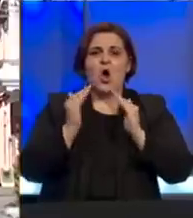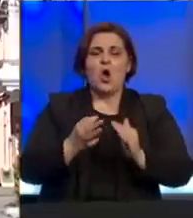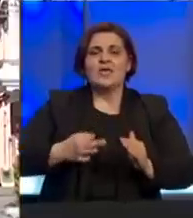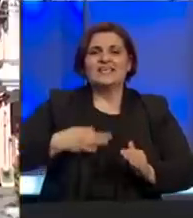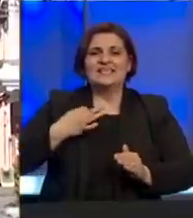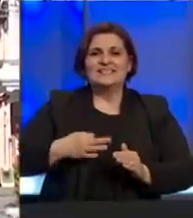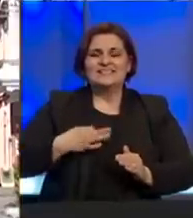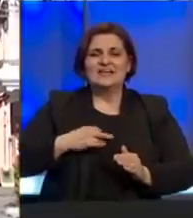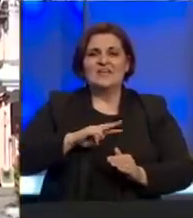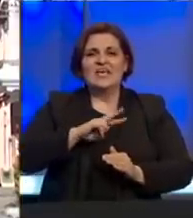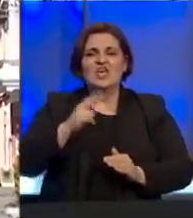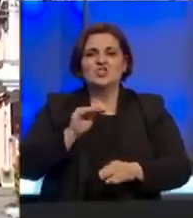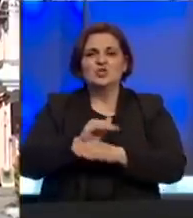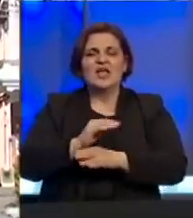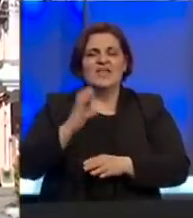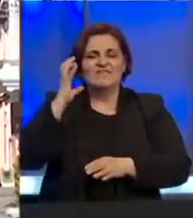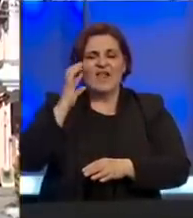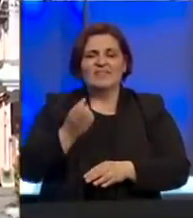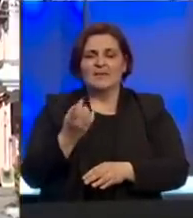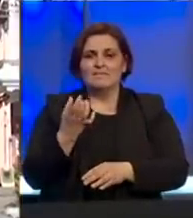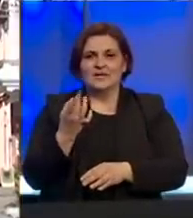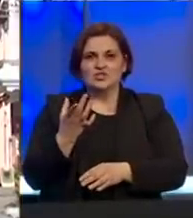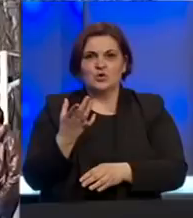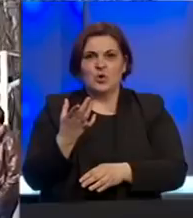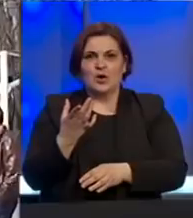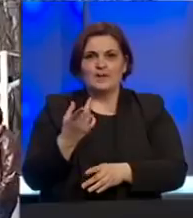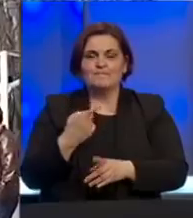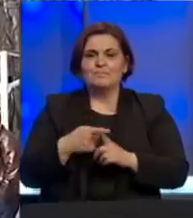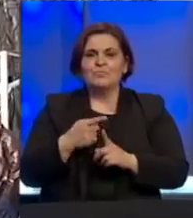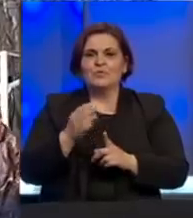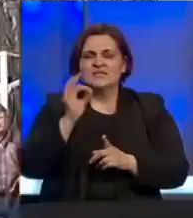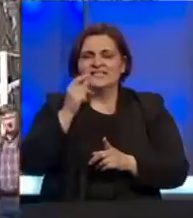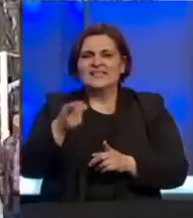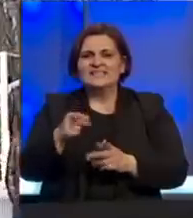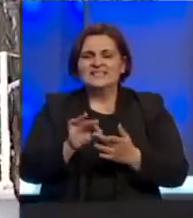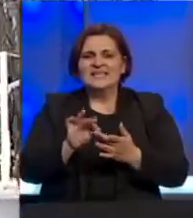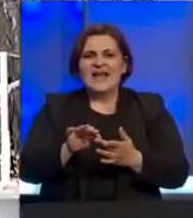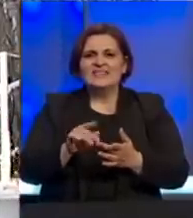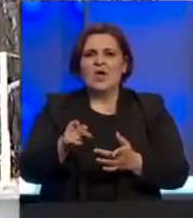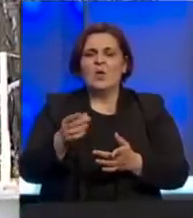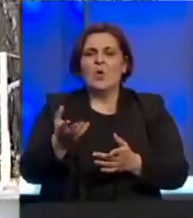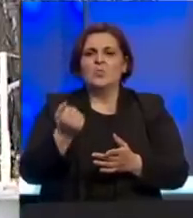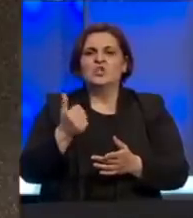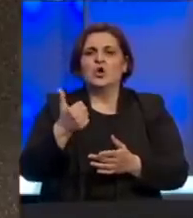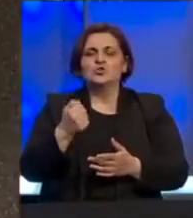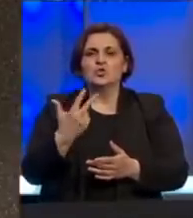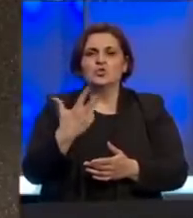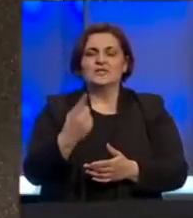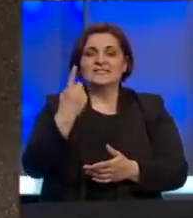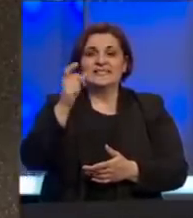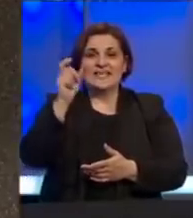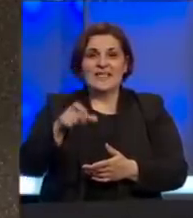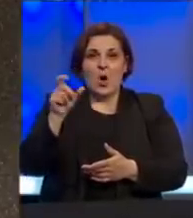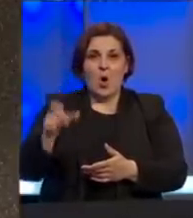zdravstvo i ostale usluge vlade Brčko distrikta. Uzorci za testiranje na koronavirus do sada su uzeti od 131